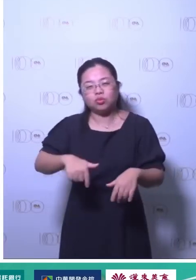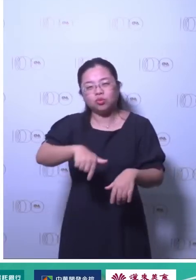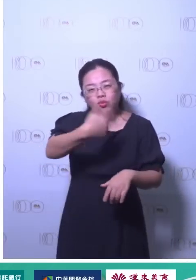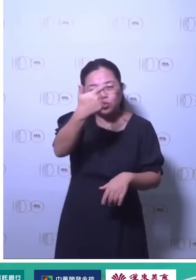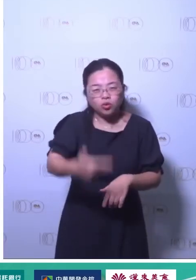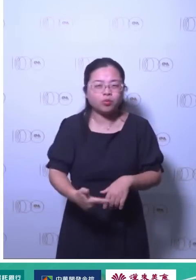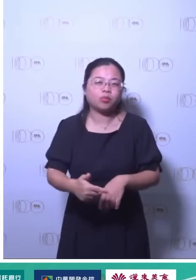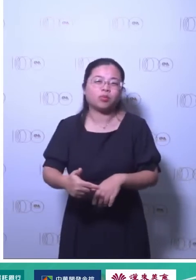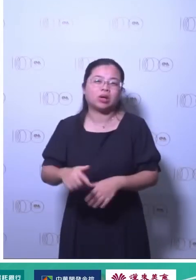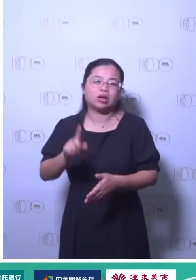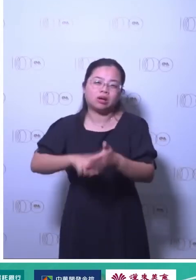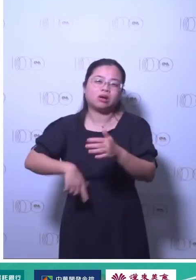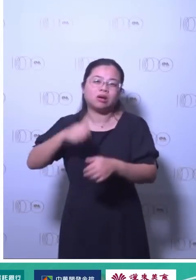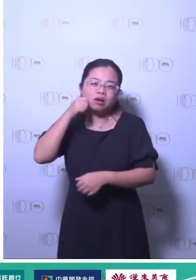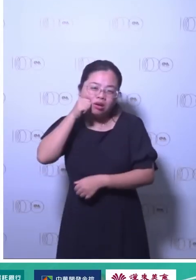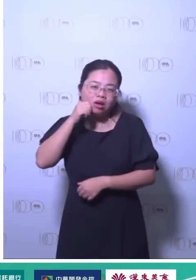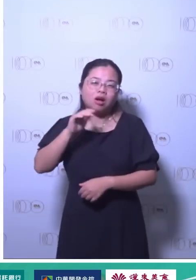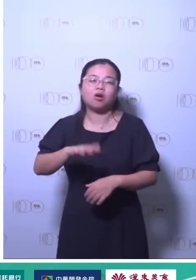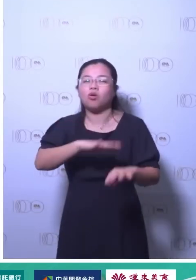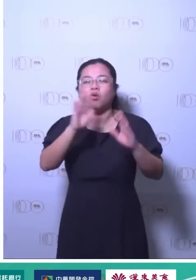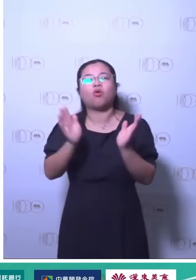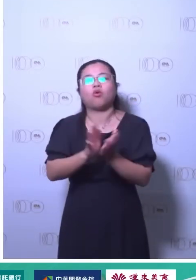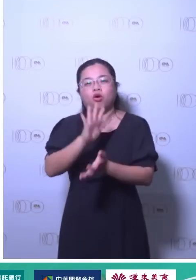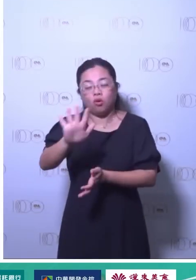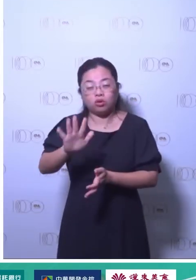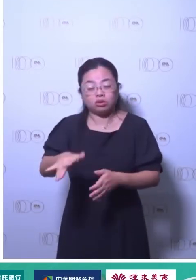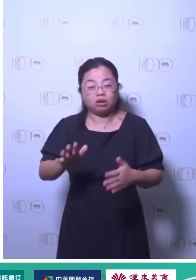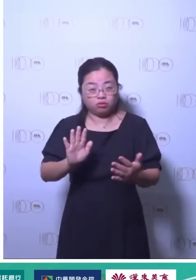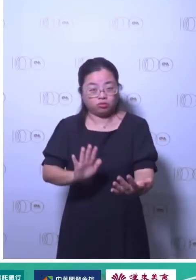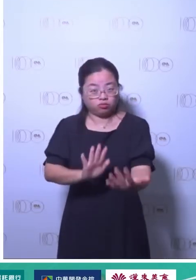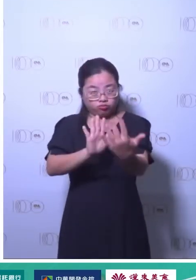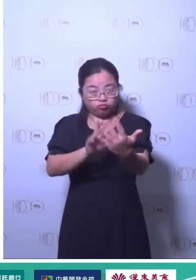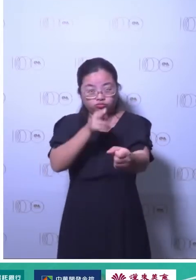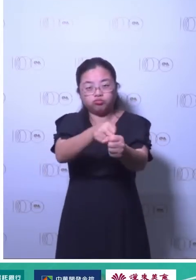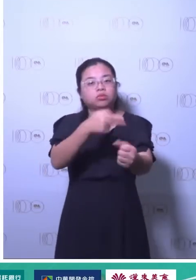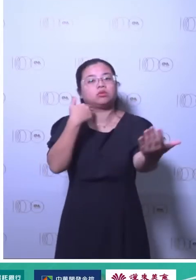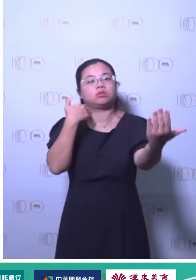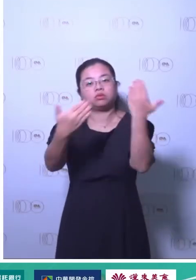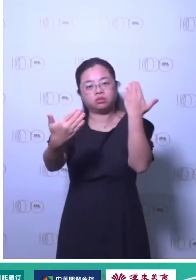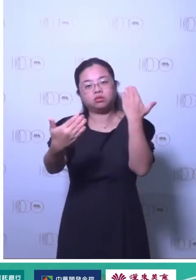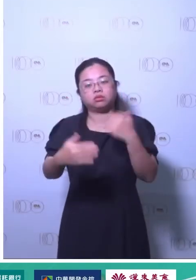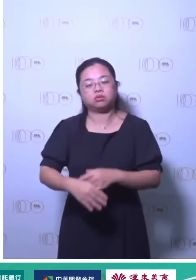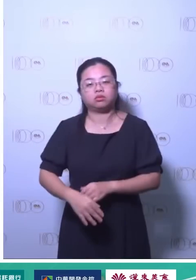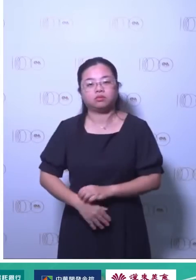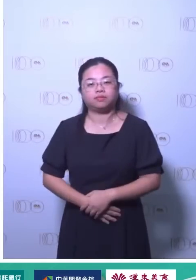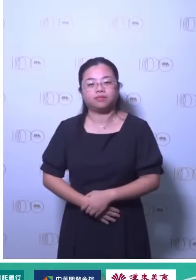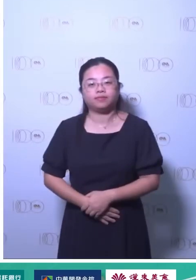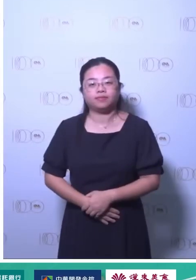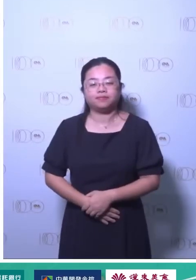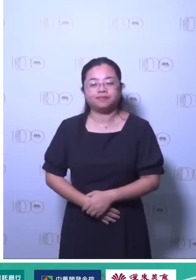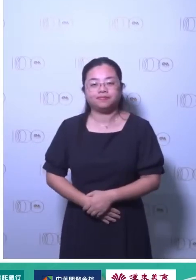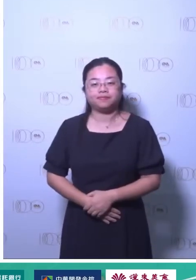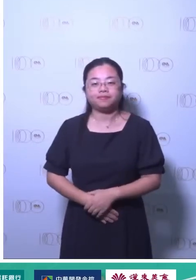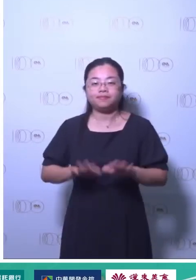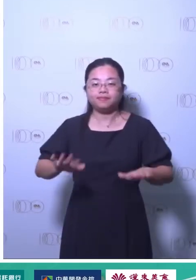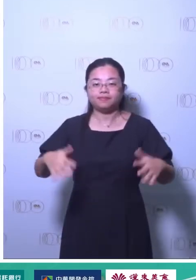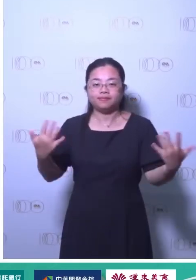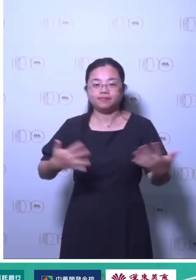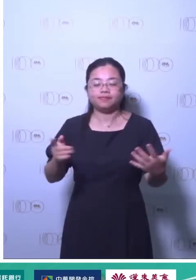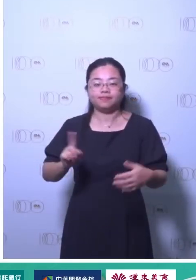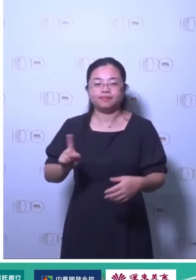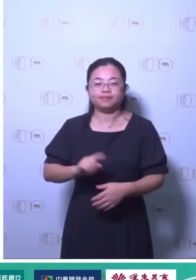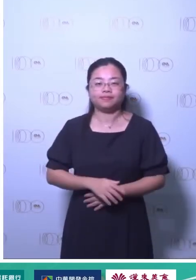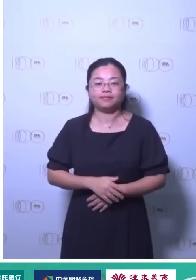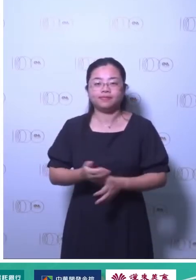之前这几件事你要做那每个企业它本来天生遇到的困难度有差所以就是有快有慢